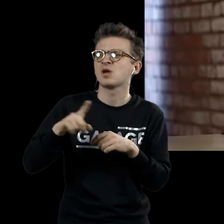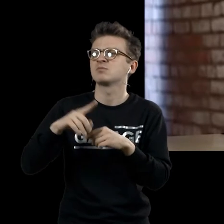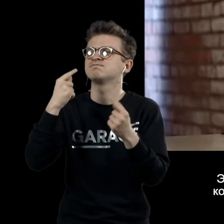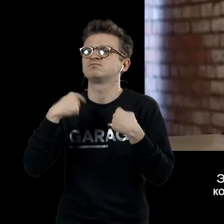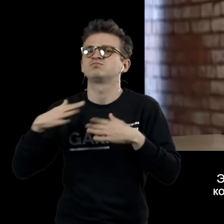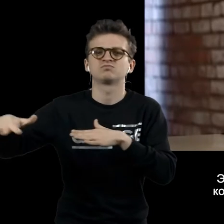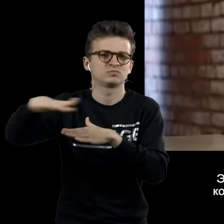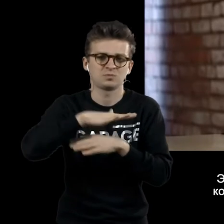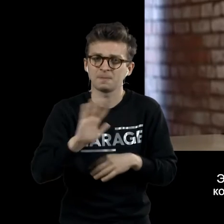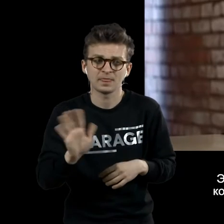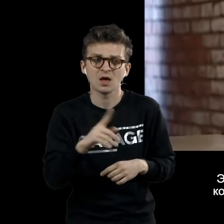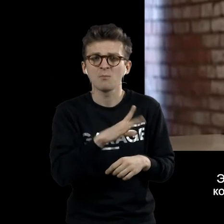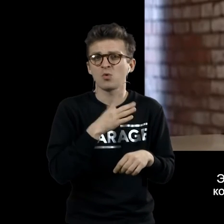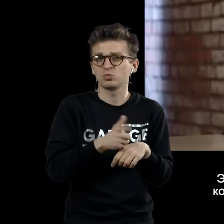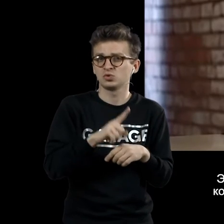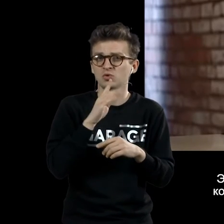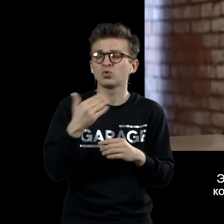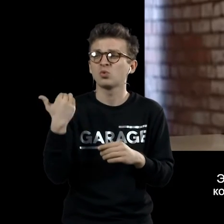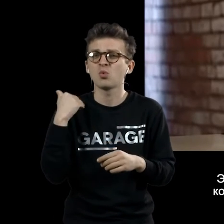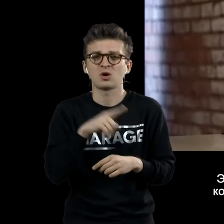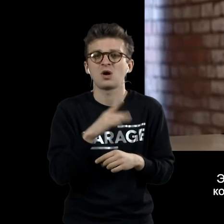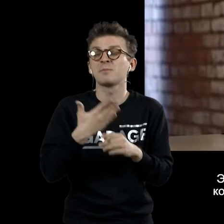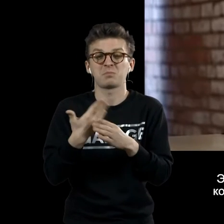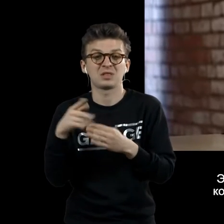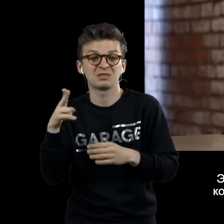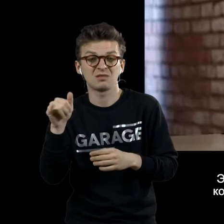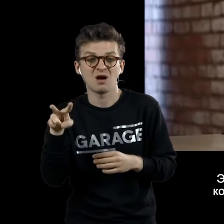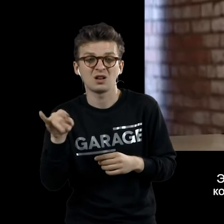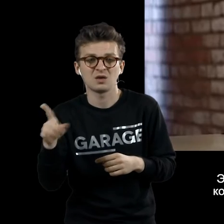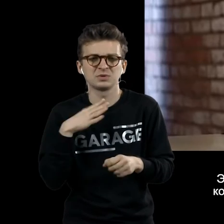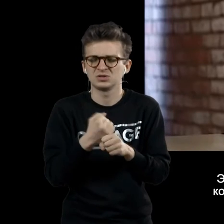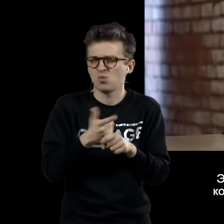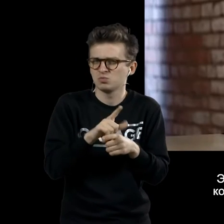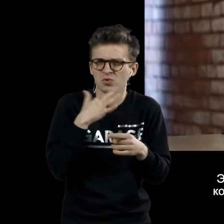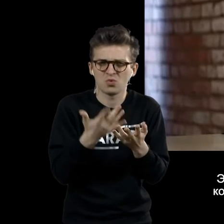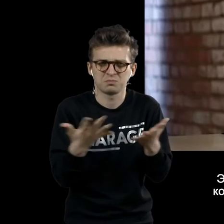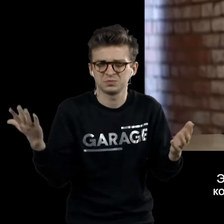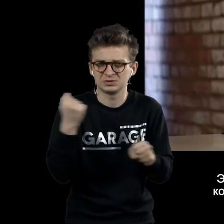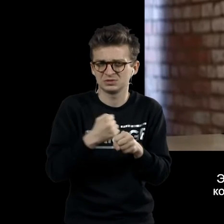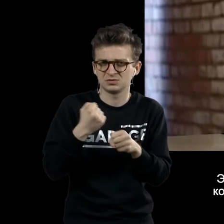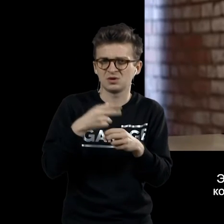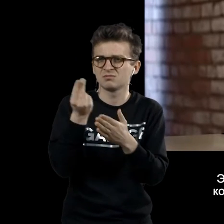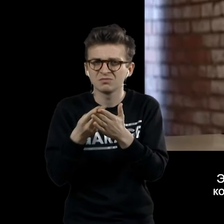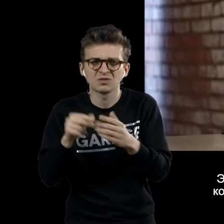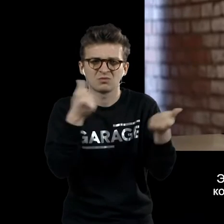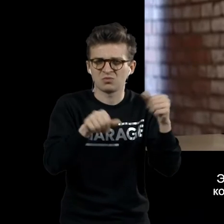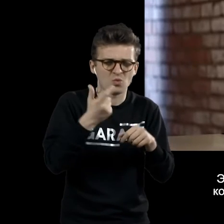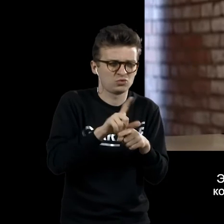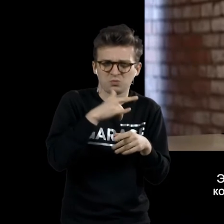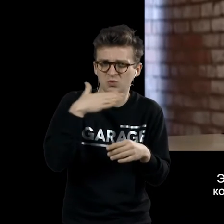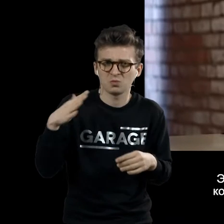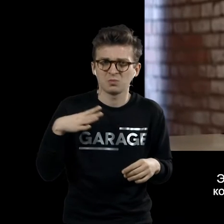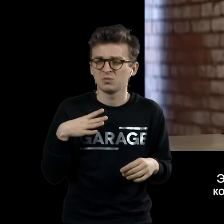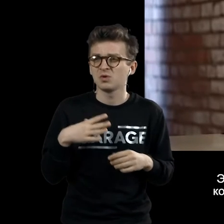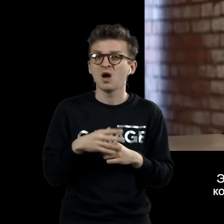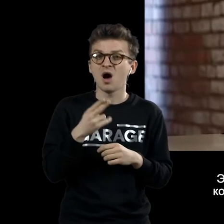долгу молчавшим. Это художник, который, в отличие от Дали, который сделал огромное количество ротичных работ, такое вот почти